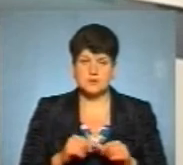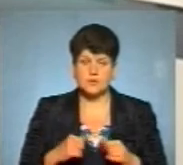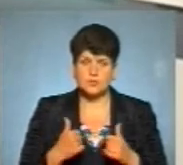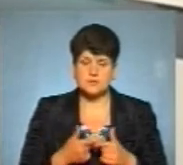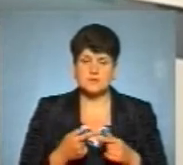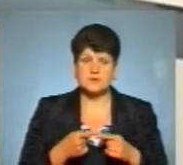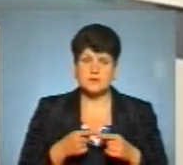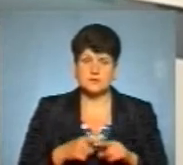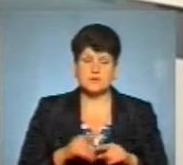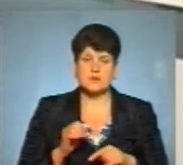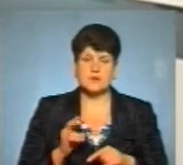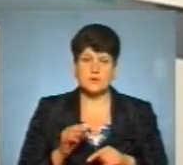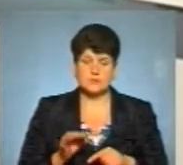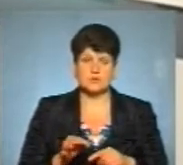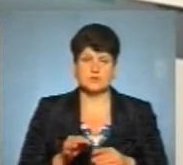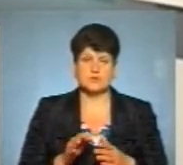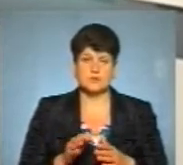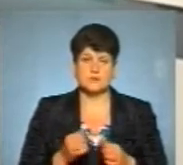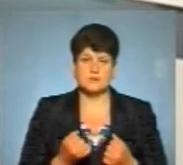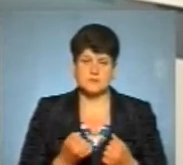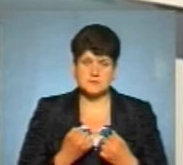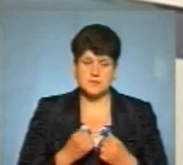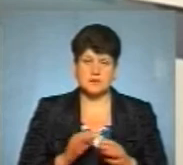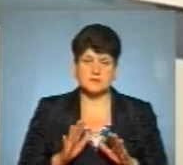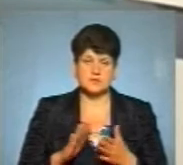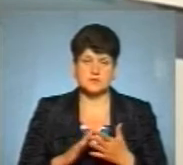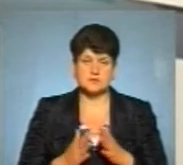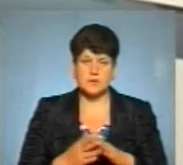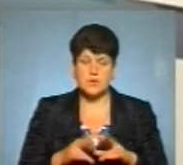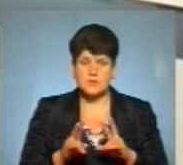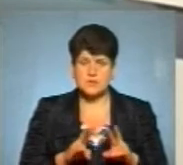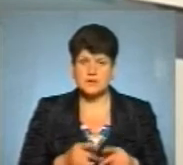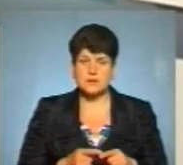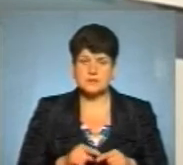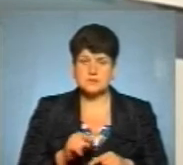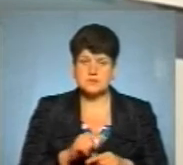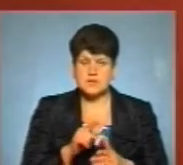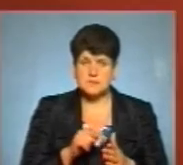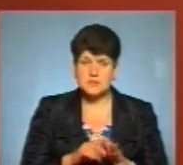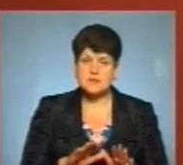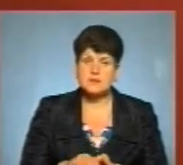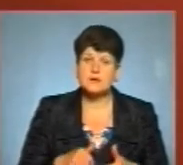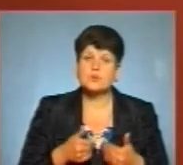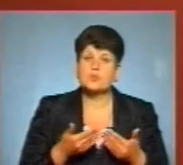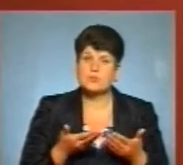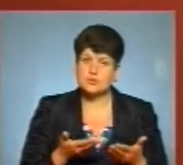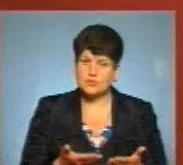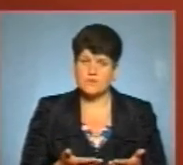екологічної безпеки та надзвичайних ситуацій розглядала це питання і рекомендувала